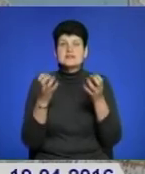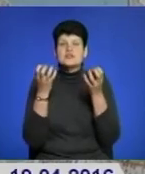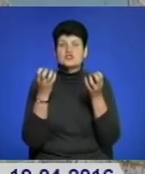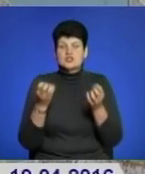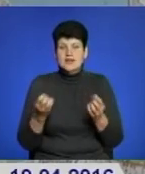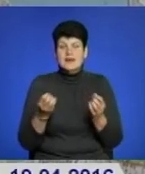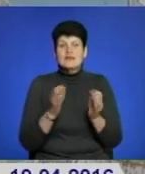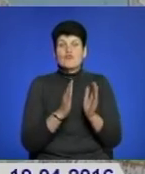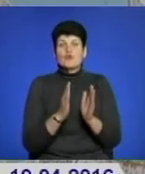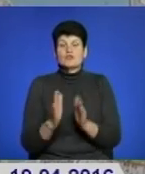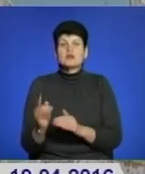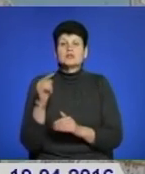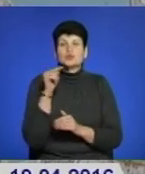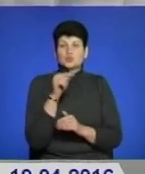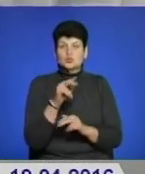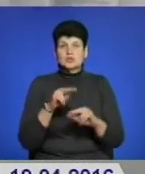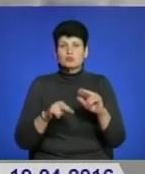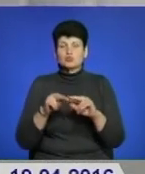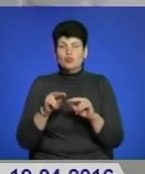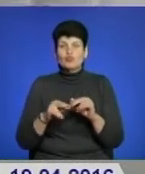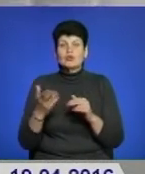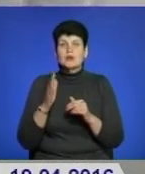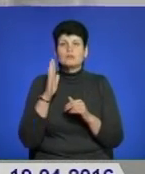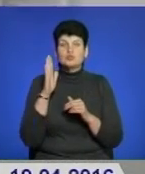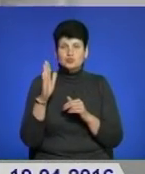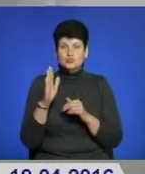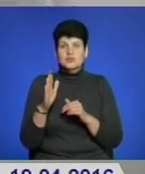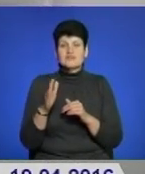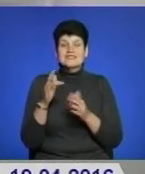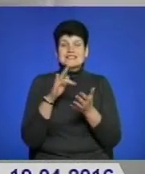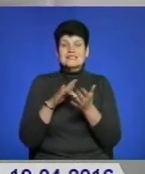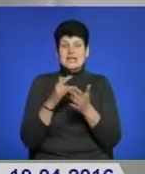впорядкувати ту забудову, яка буде в основному в центральній частині міста.